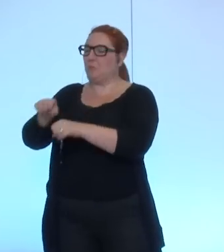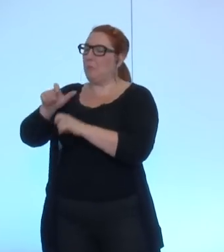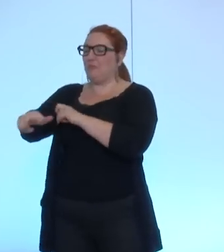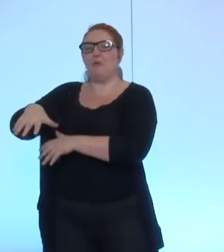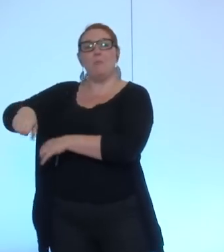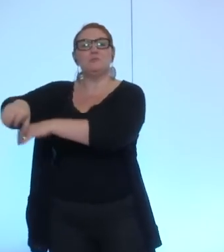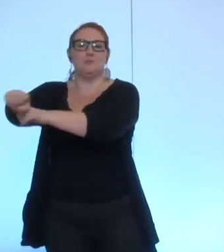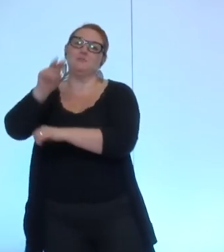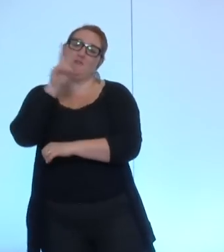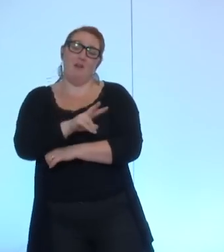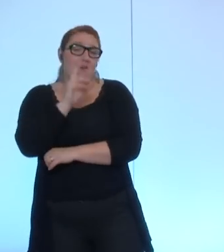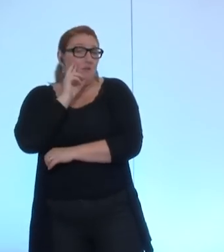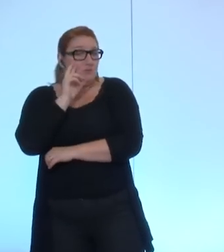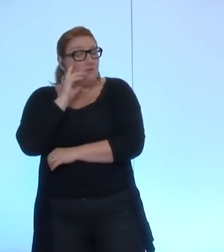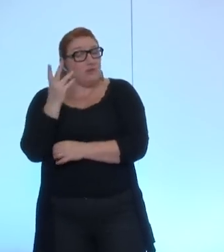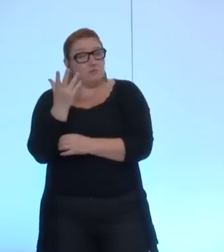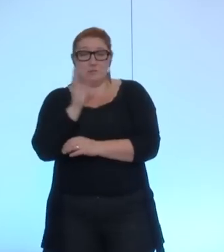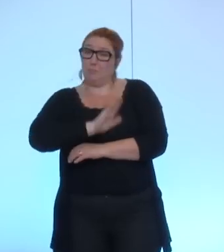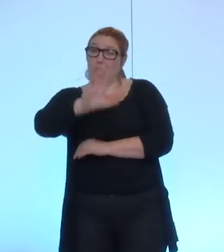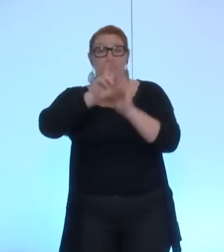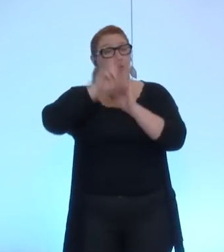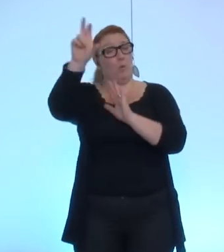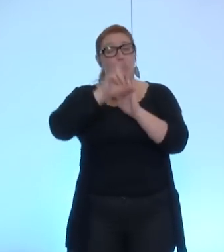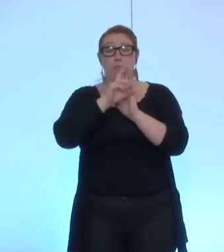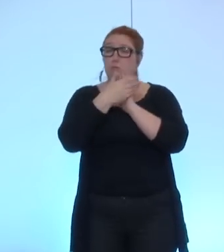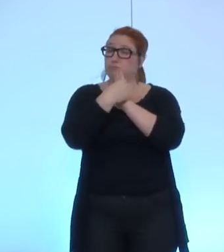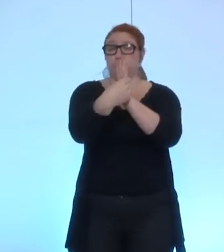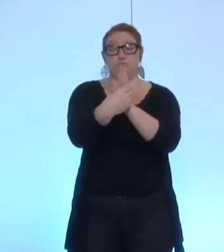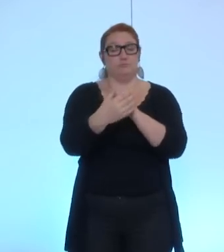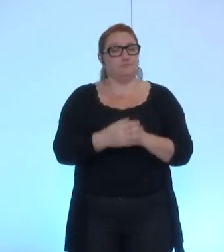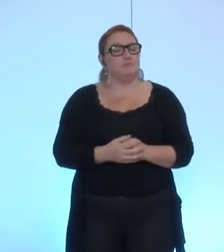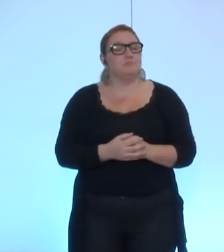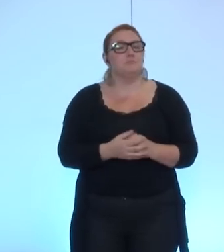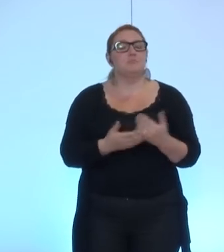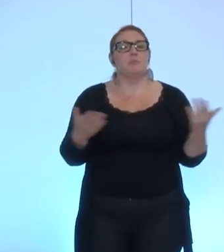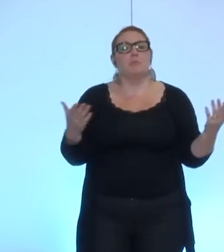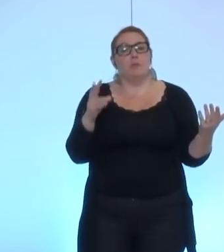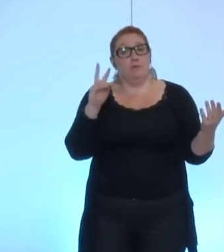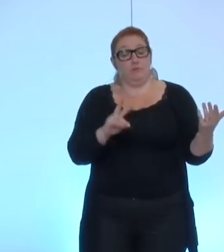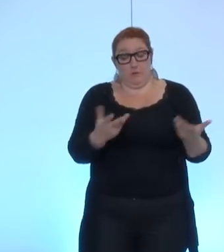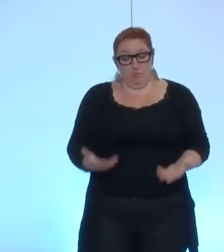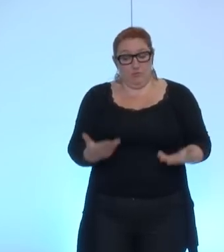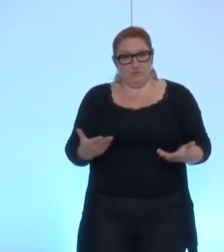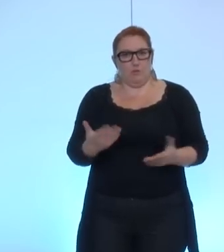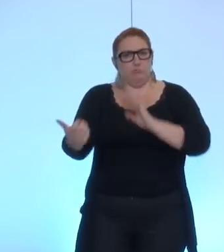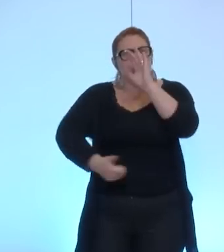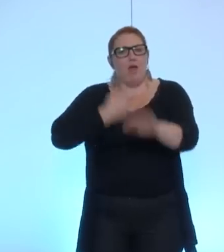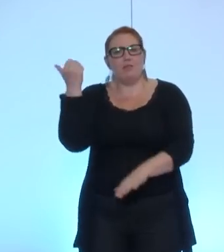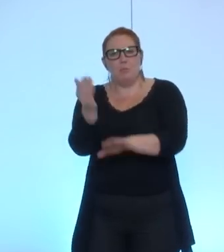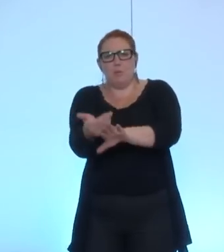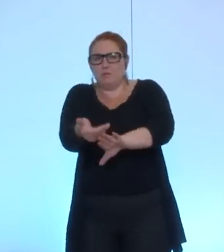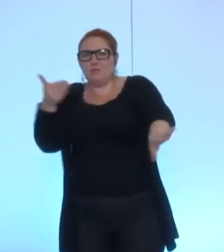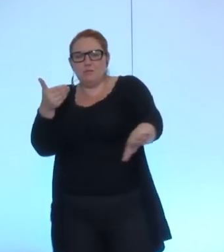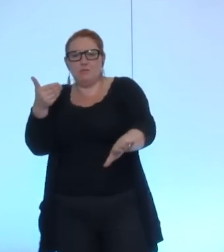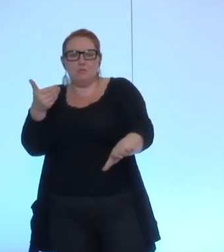moi, en tout cas, je pose la question parce que, pour l'instant, il n'y a pas eu d'évaluation indépendante sur la création d'emplois